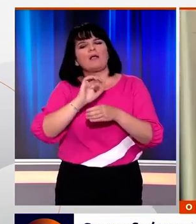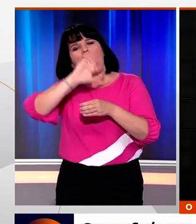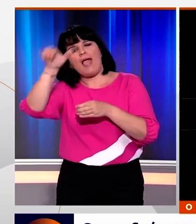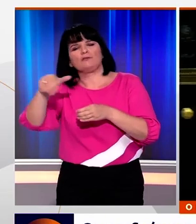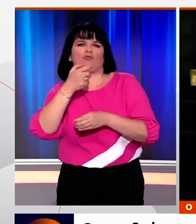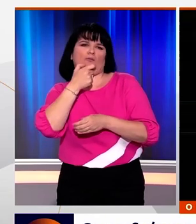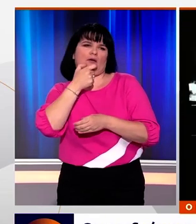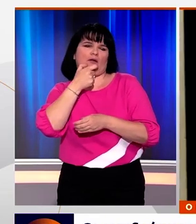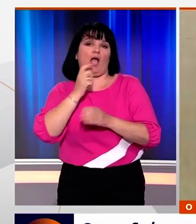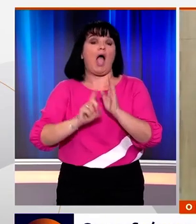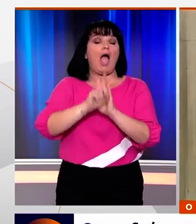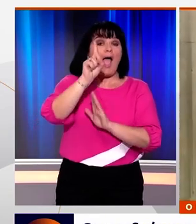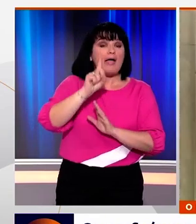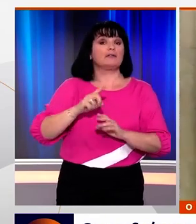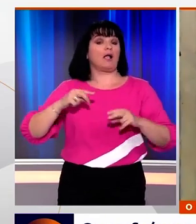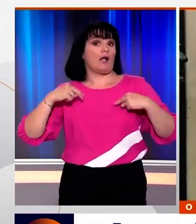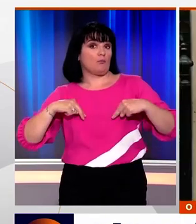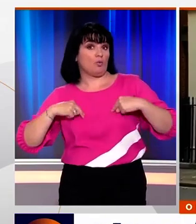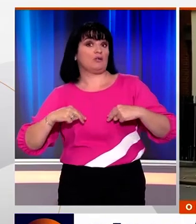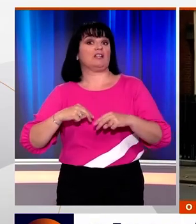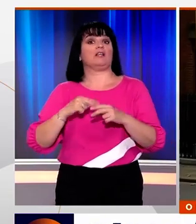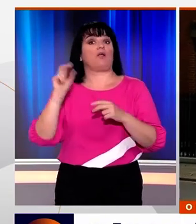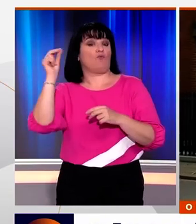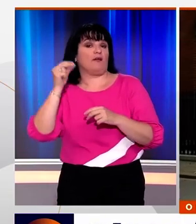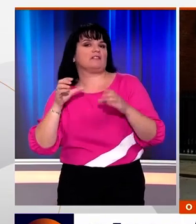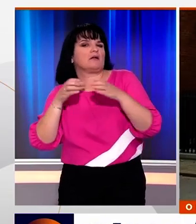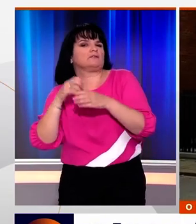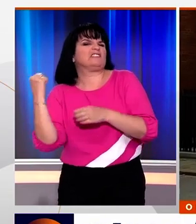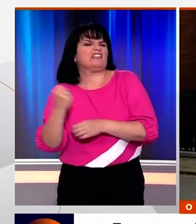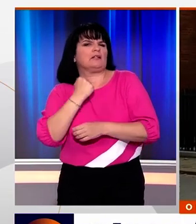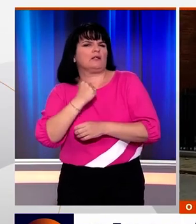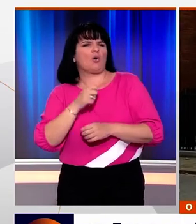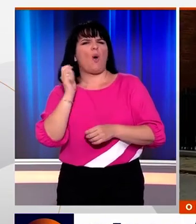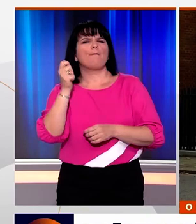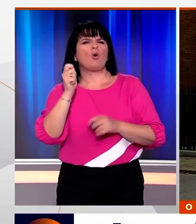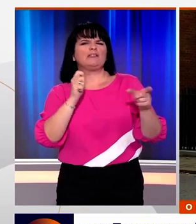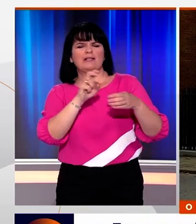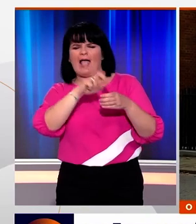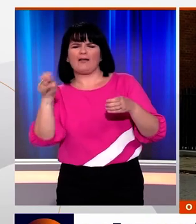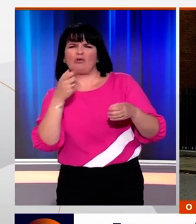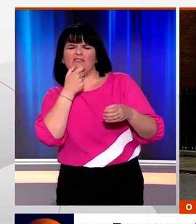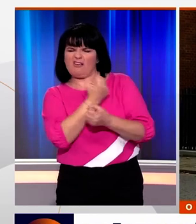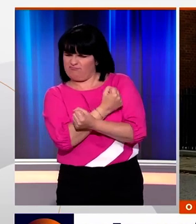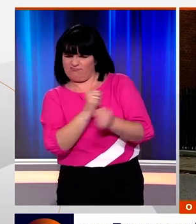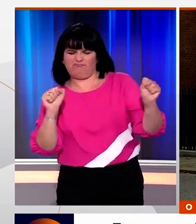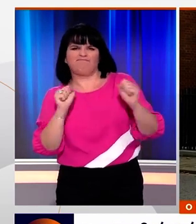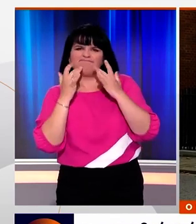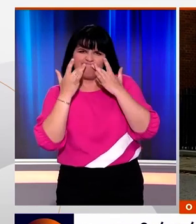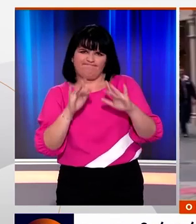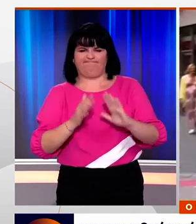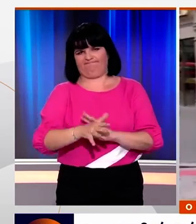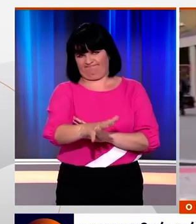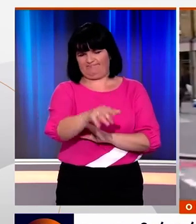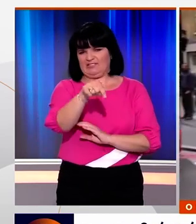εκτός Βρετανίας. Έντεκα υπουργοί και βουλευτές των συντηρητικών οι οποίοι διαφωνούν κάθετα με την πολιτική του για το Brexit έχουν προαναγγείλει ότι θα παραιτηθούν